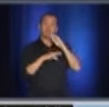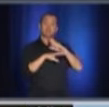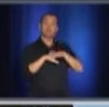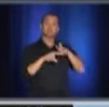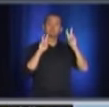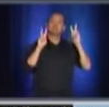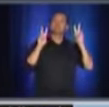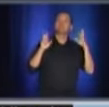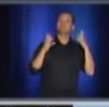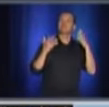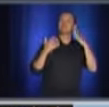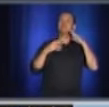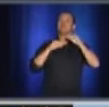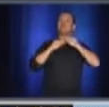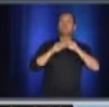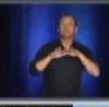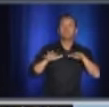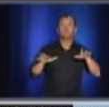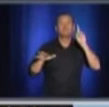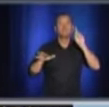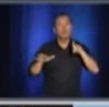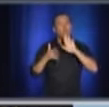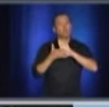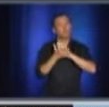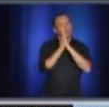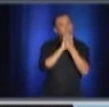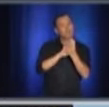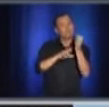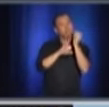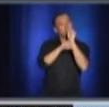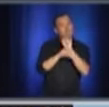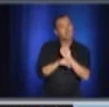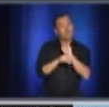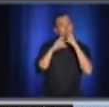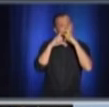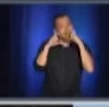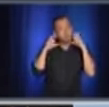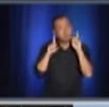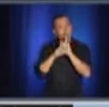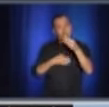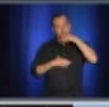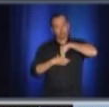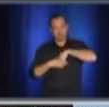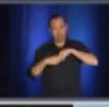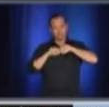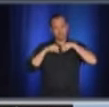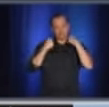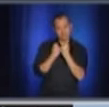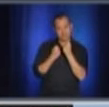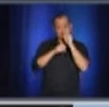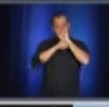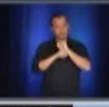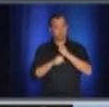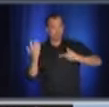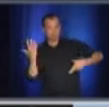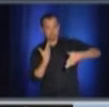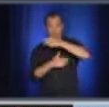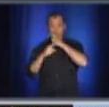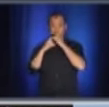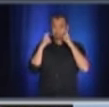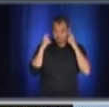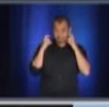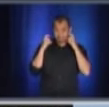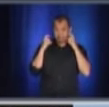vraiment une habitude,'est vraiment une norme sociale maintenant. Et ce que j'aime comme expression, c'est qu'on est là pour